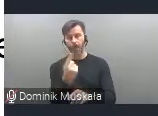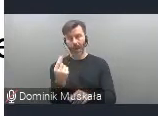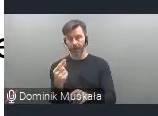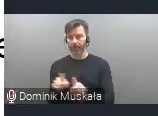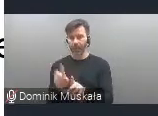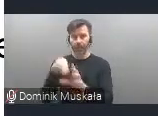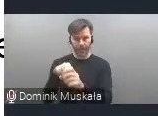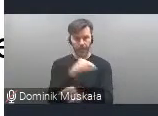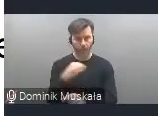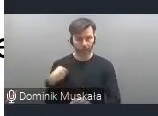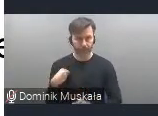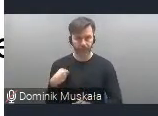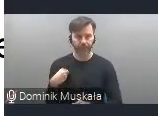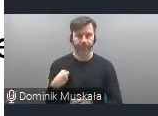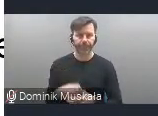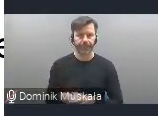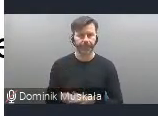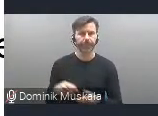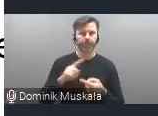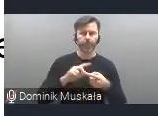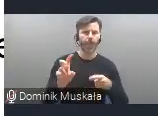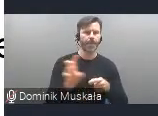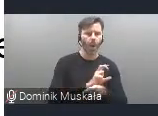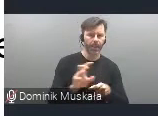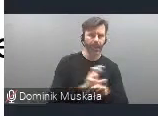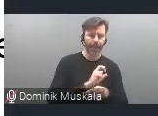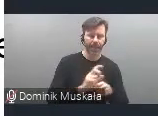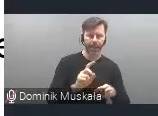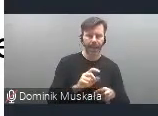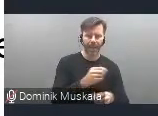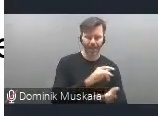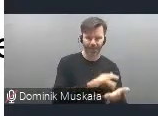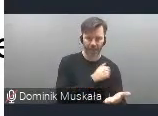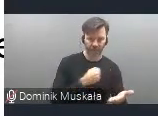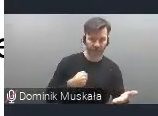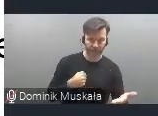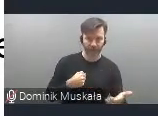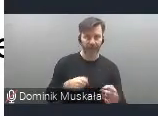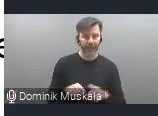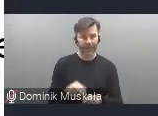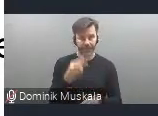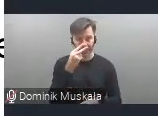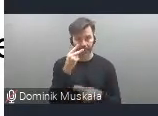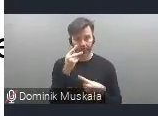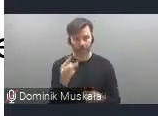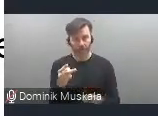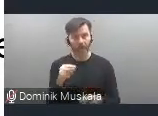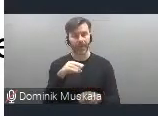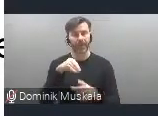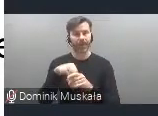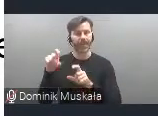Polska, to w jednym z tych dwudziestu paru jest Politechnika Warszawskiego, się to dopisałem, czy to mogą Państwo zobaczyć? Tutaj wśród instytucji